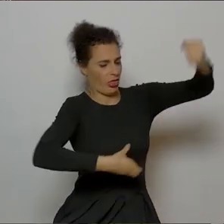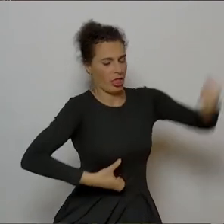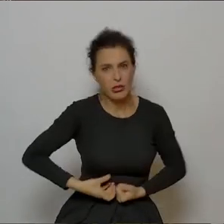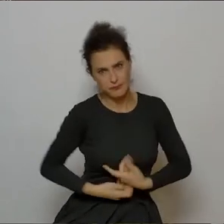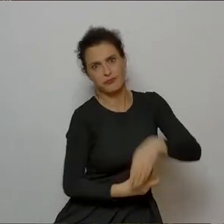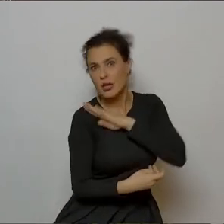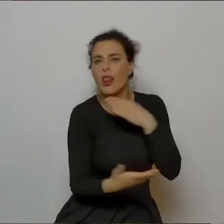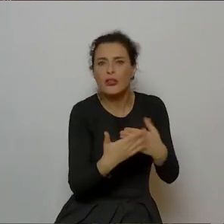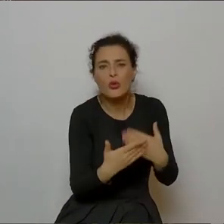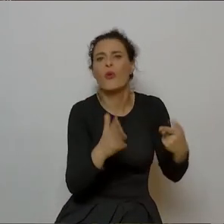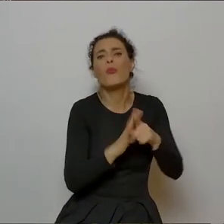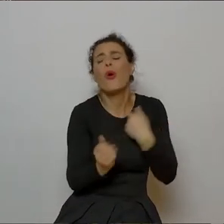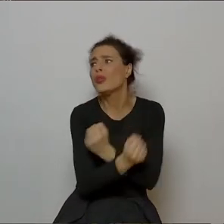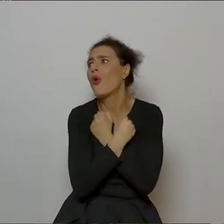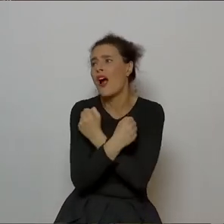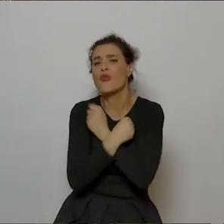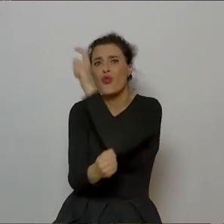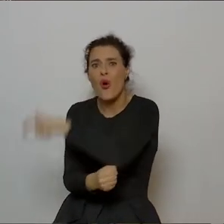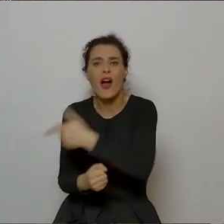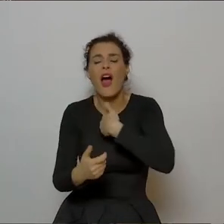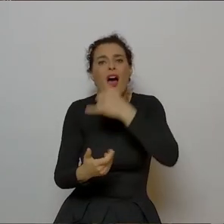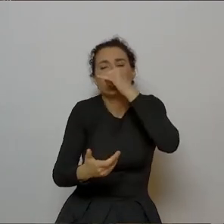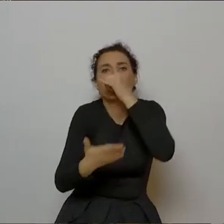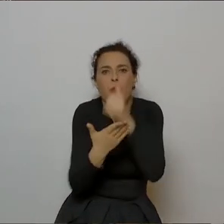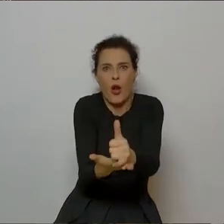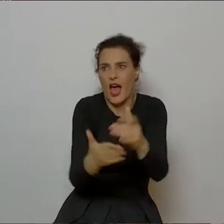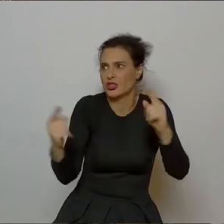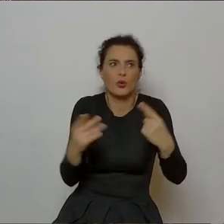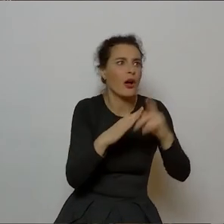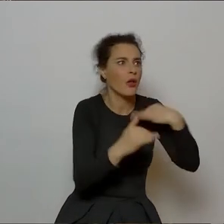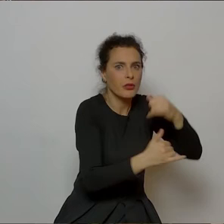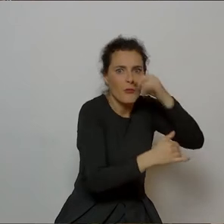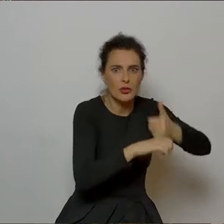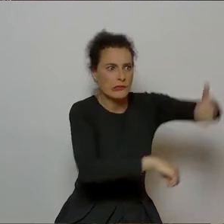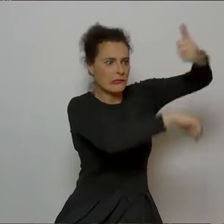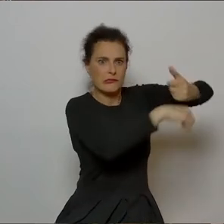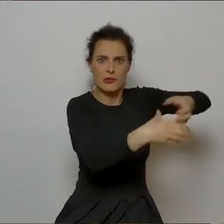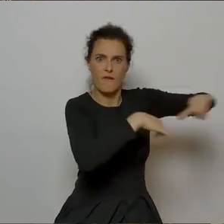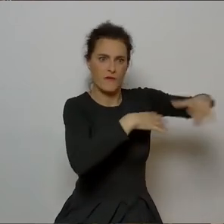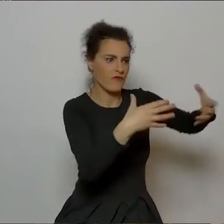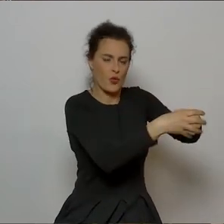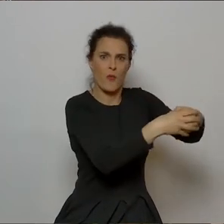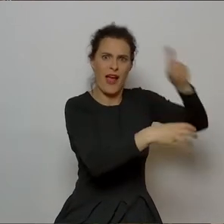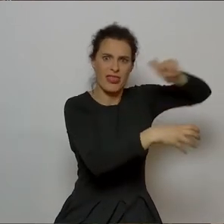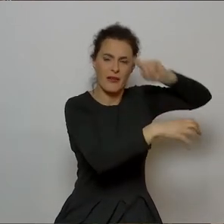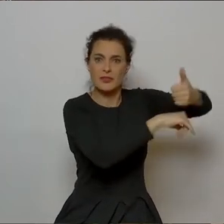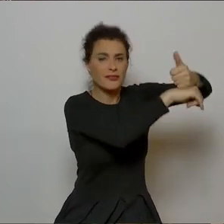sprostał sytuację jako wódz, no nie może, nie nadaje się na tę Alfę, która wiedzie swoich na podwój Europy, już